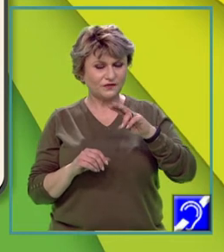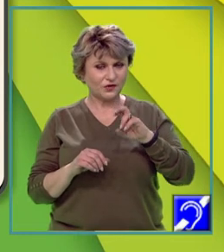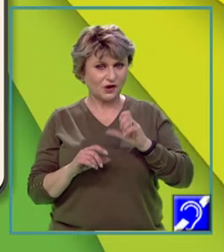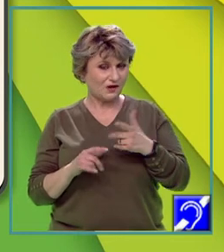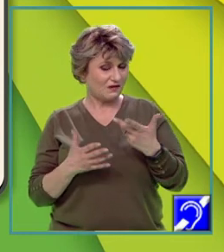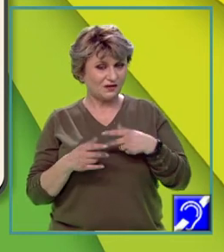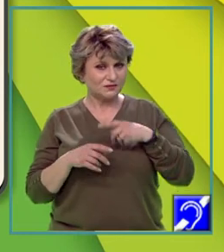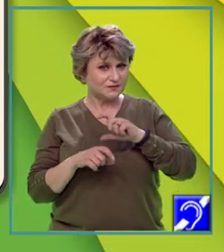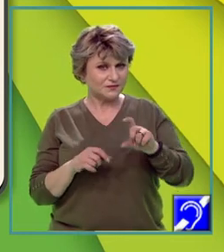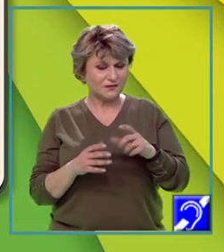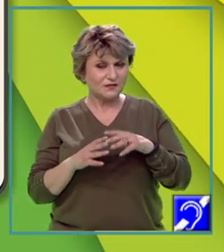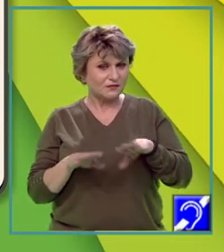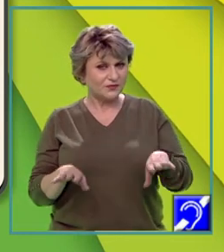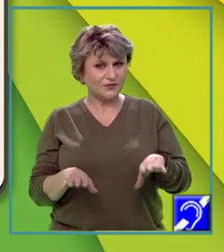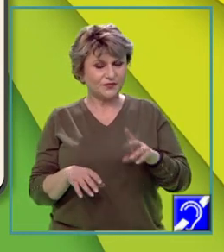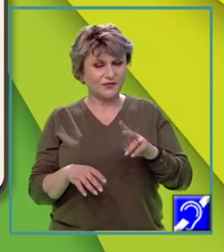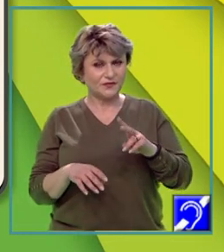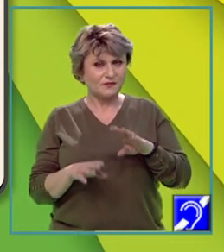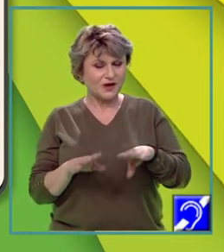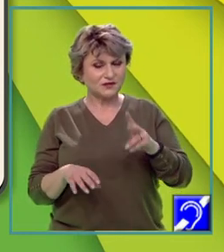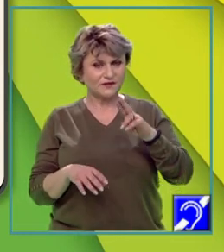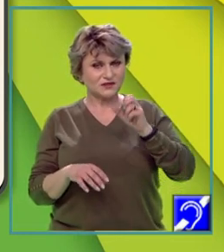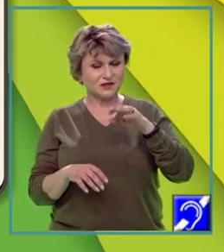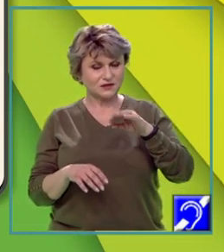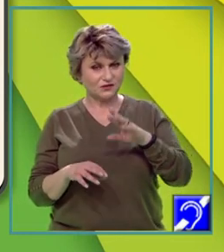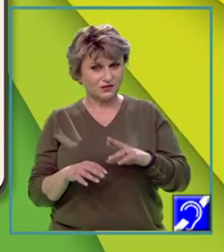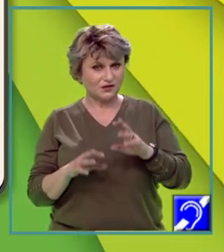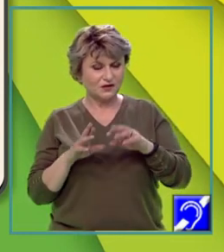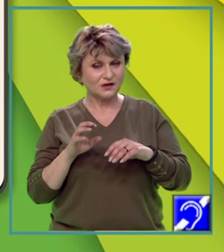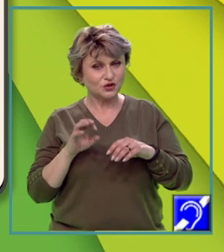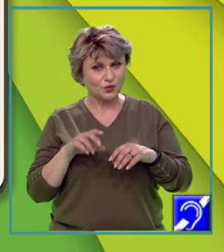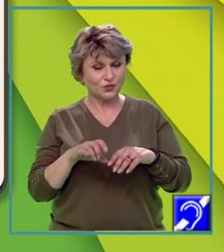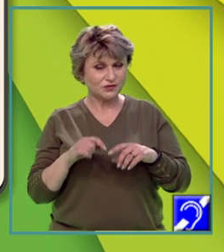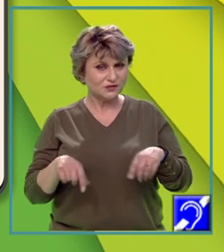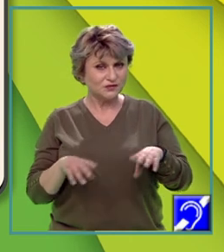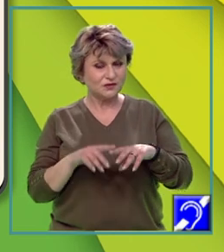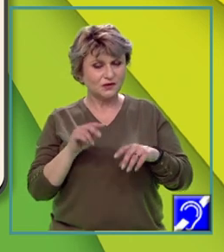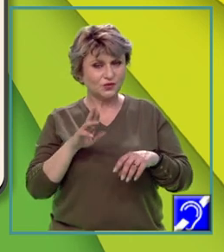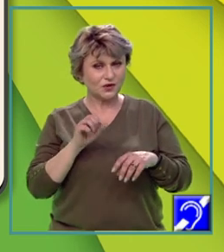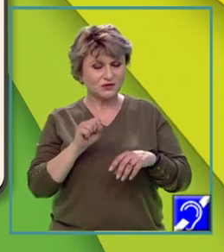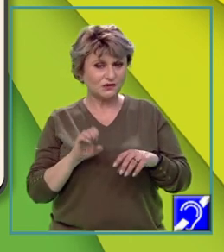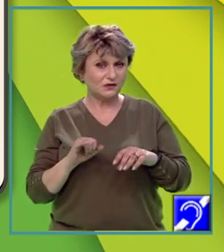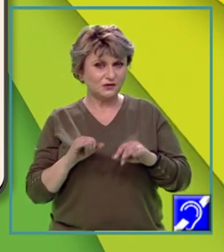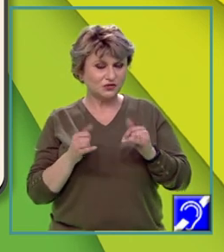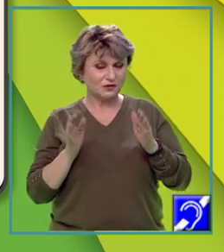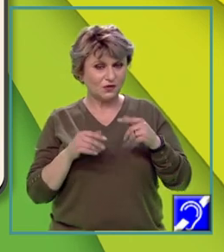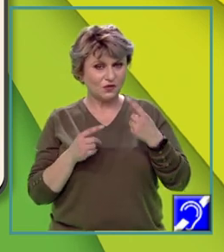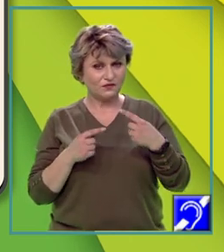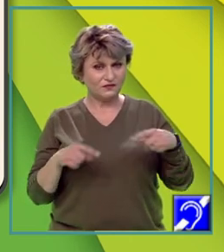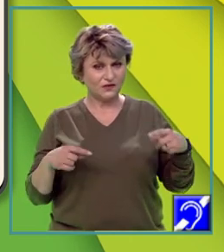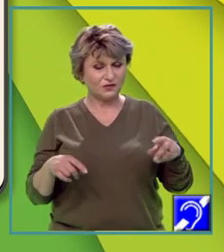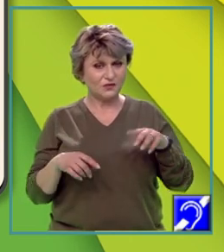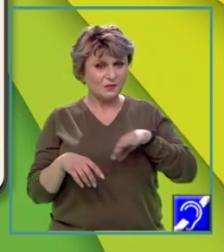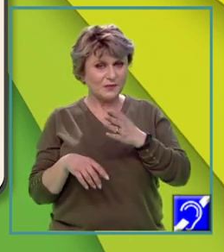afectează așezările de la baza versanților. Regiunile dăluroase, joase și podișurile, cuprind o varietate de